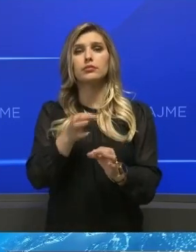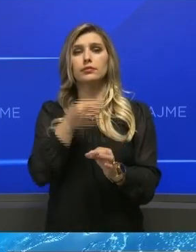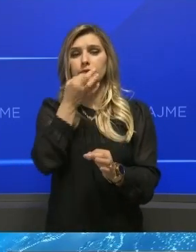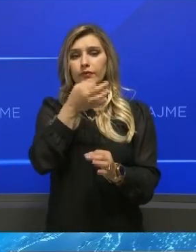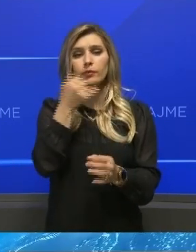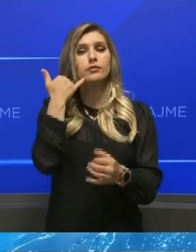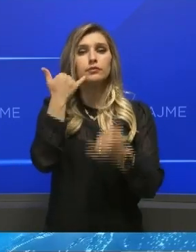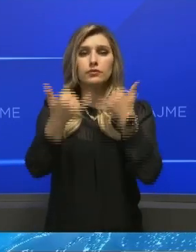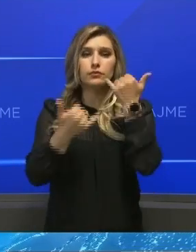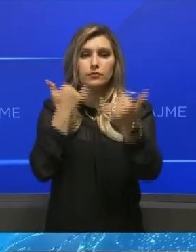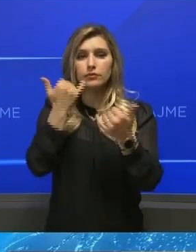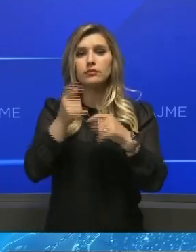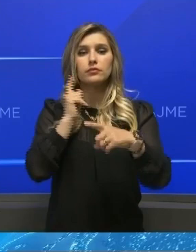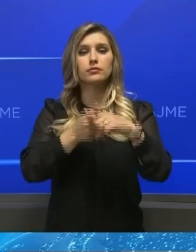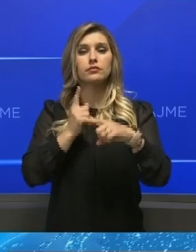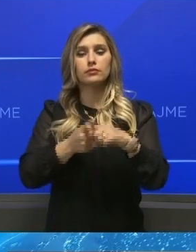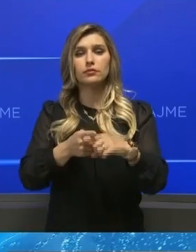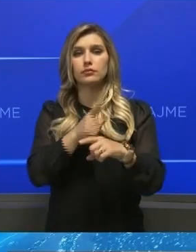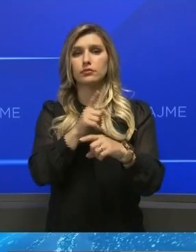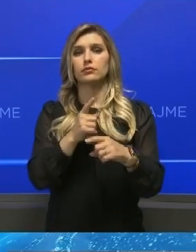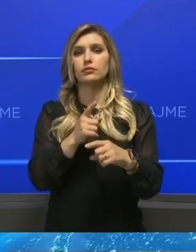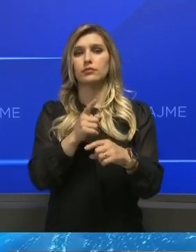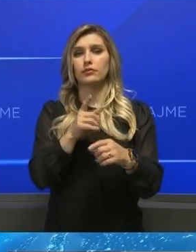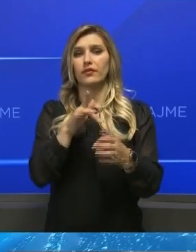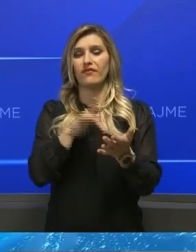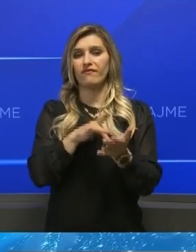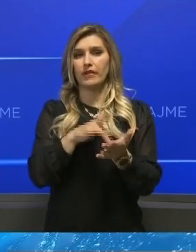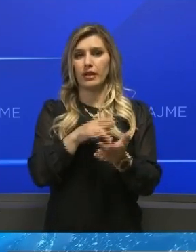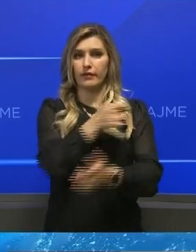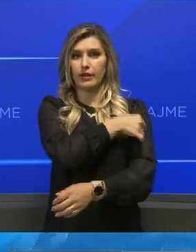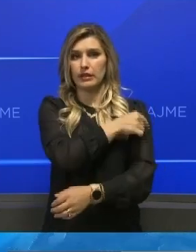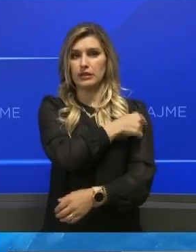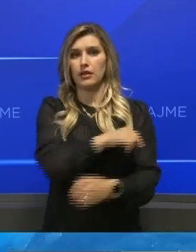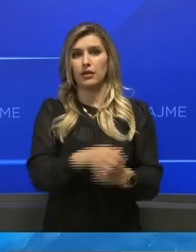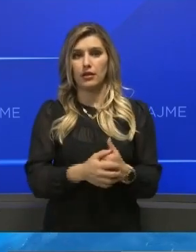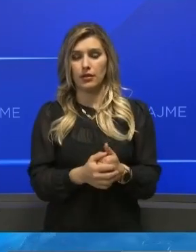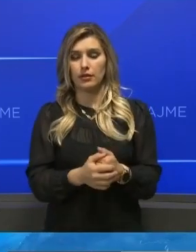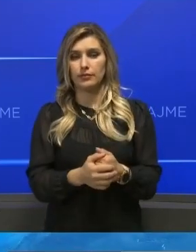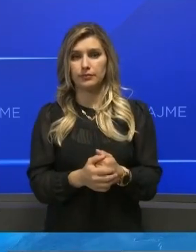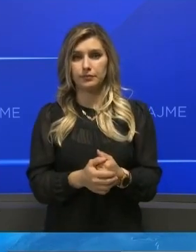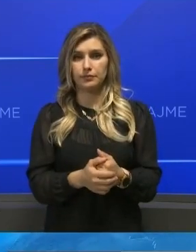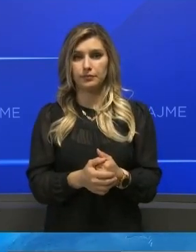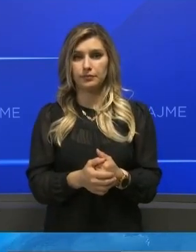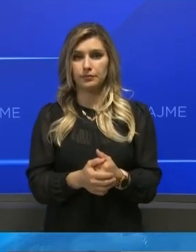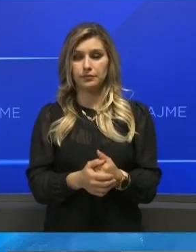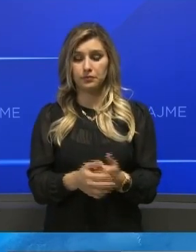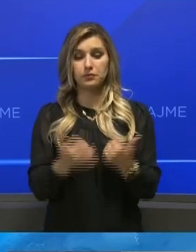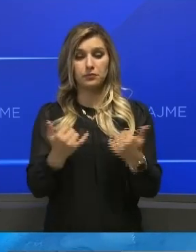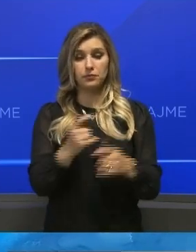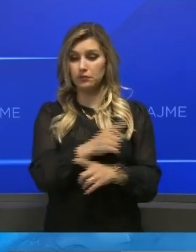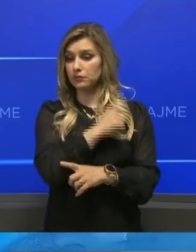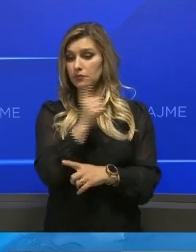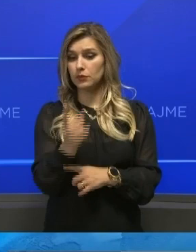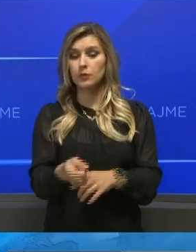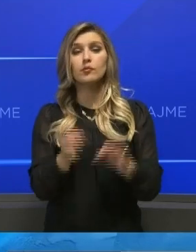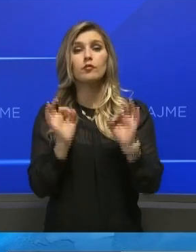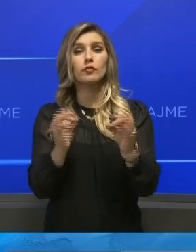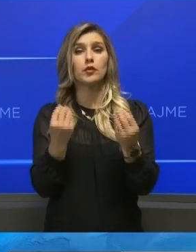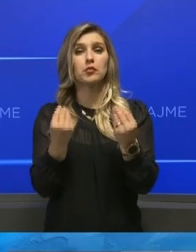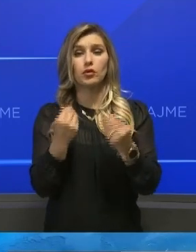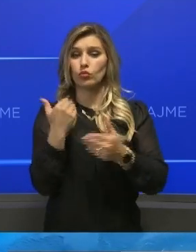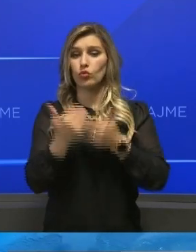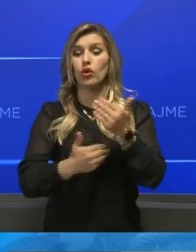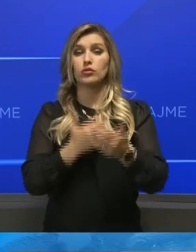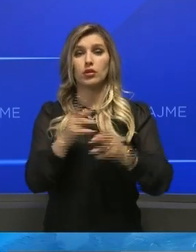nga telefonatët e pranuara nga qendra atyrive. Dhe fatëbashësht, gjdo gjë, dhere me tani ka e shumë mirë, dhe